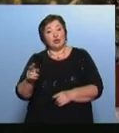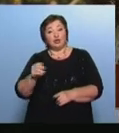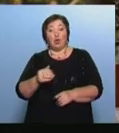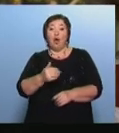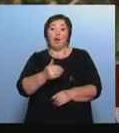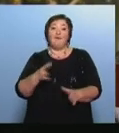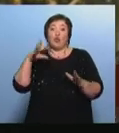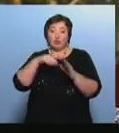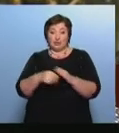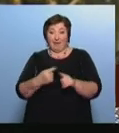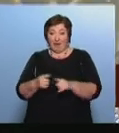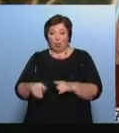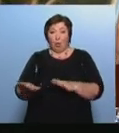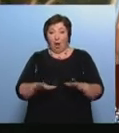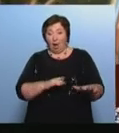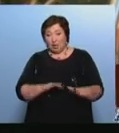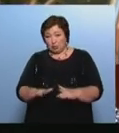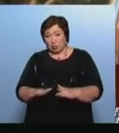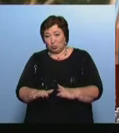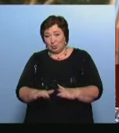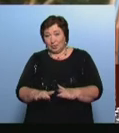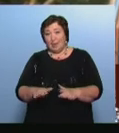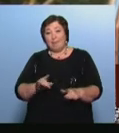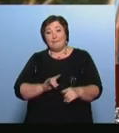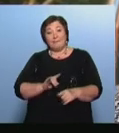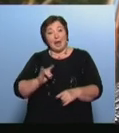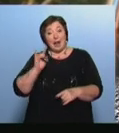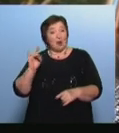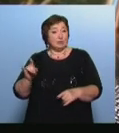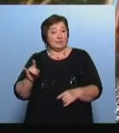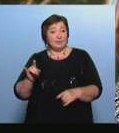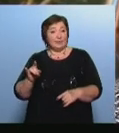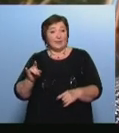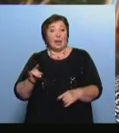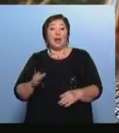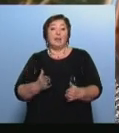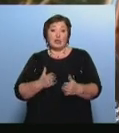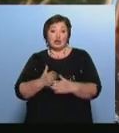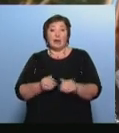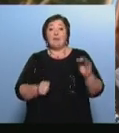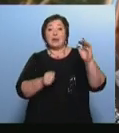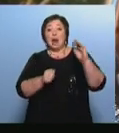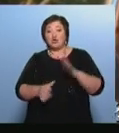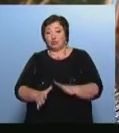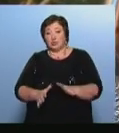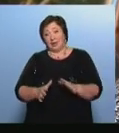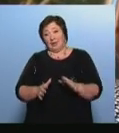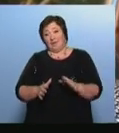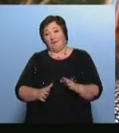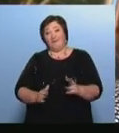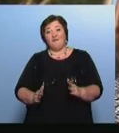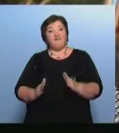акцию усиленно Это полеты в аэротрубе Прыжки из парашютной вышки Прыжки